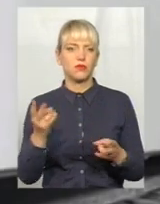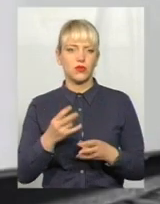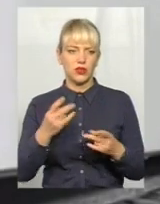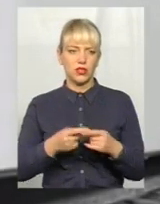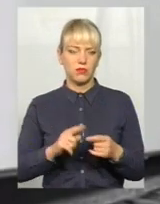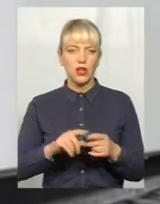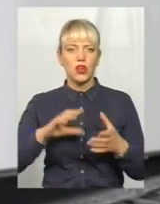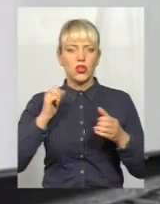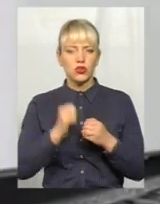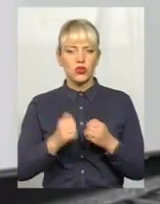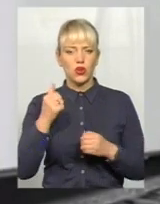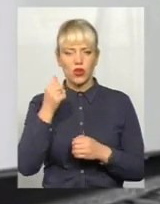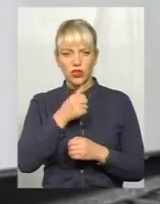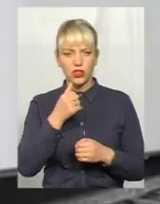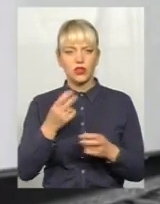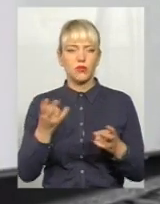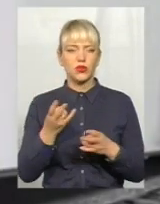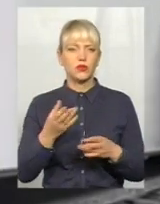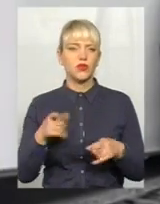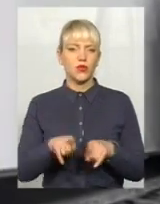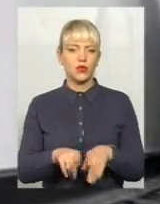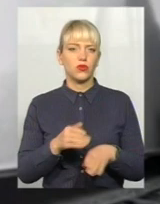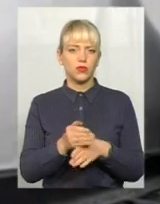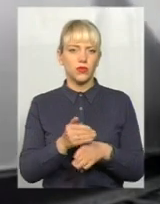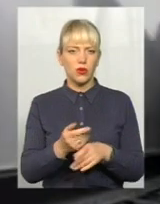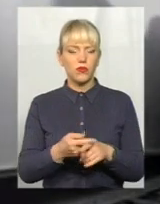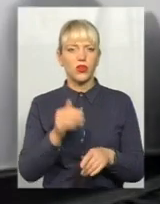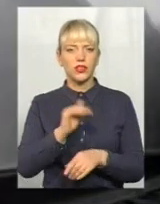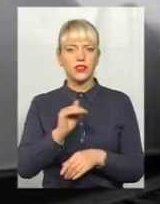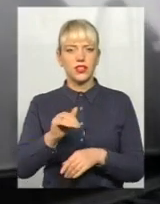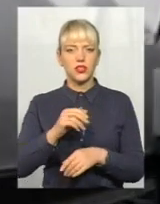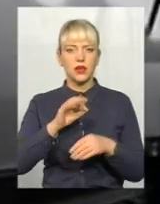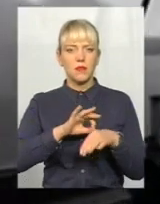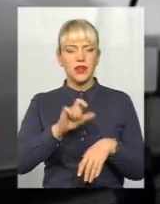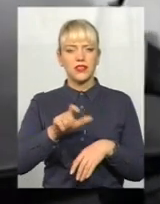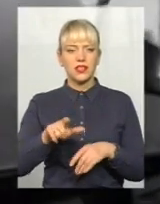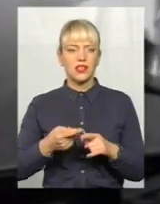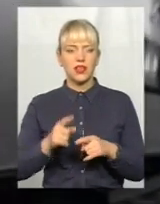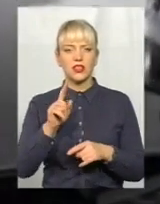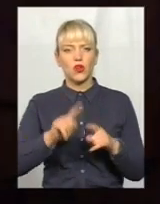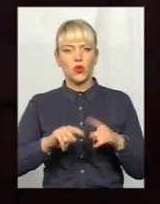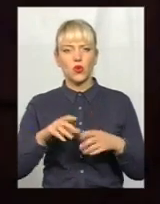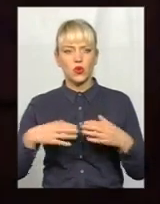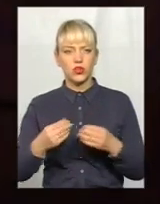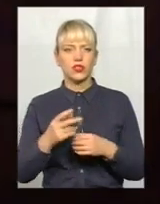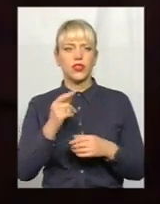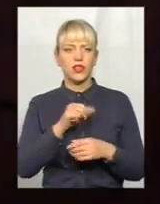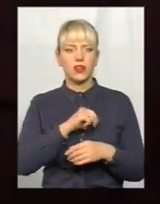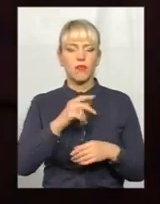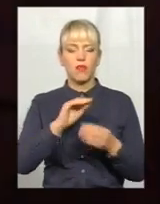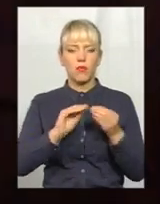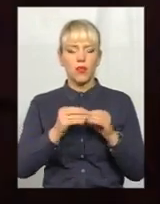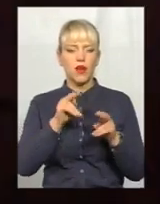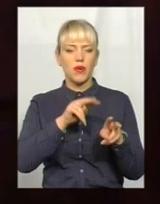Щорічно паліативної допомоги потребують тисячі пацієнтів та їхніх родичів, які самотужки з проблемами догляду невеліковно